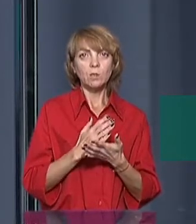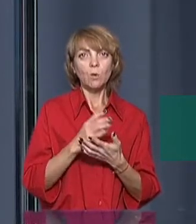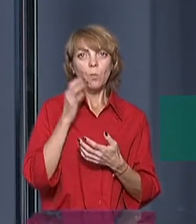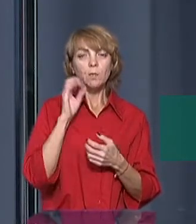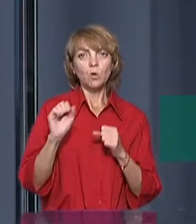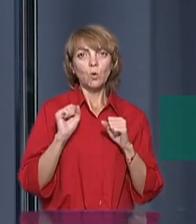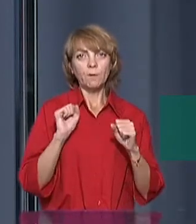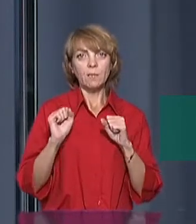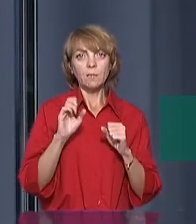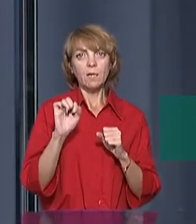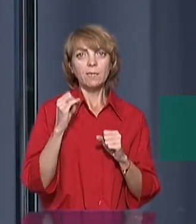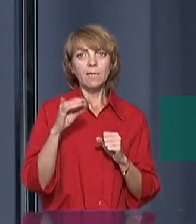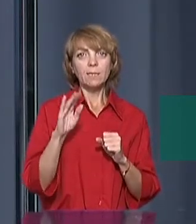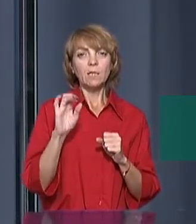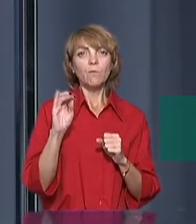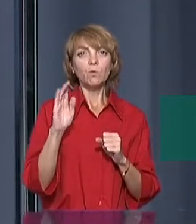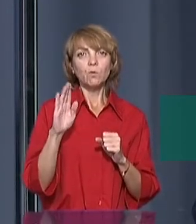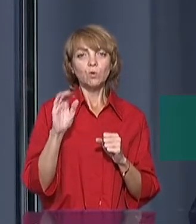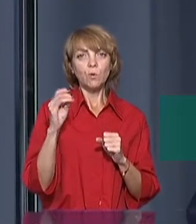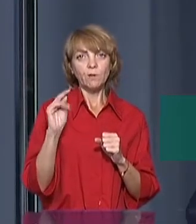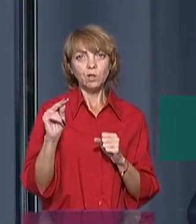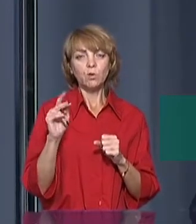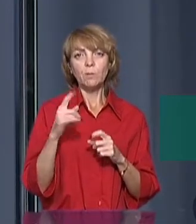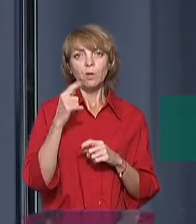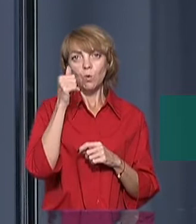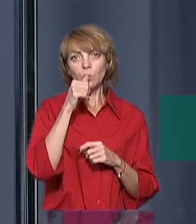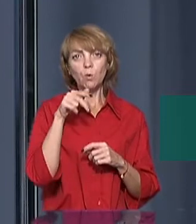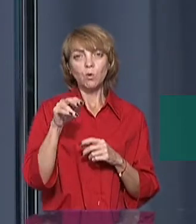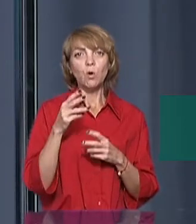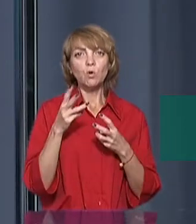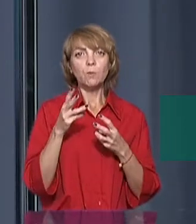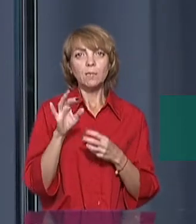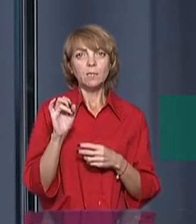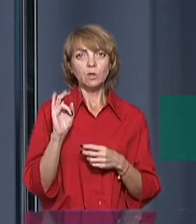і Сергій Юрійович, він не перший год проходит отопительний сезон.